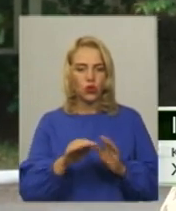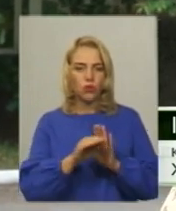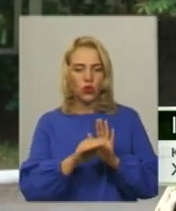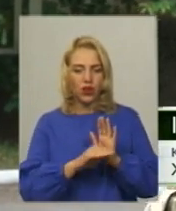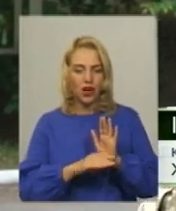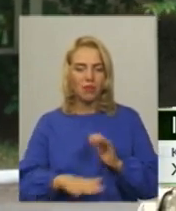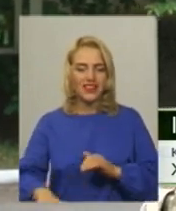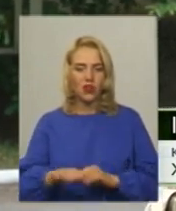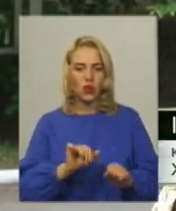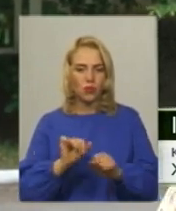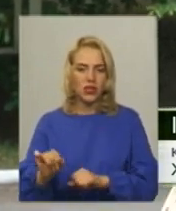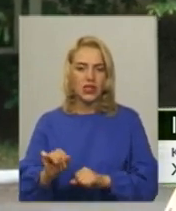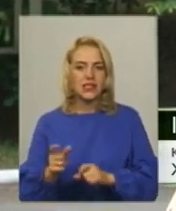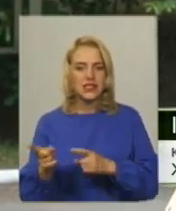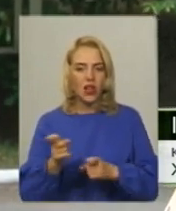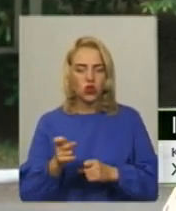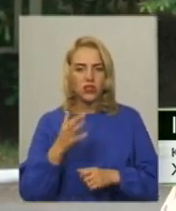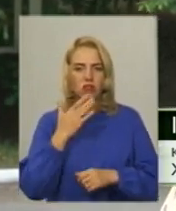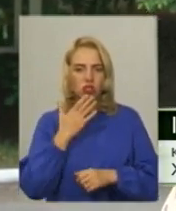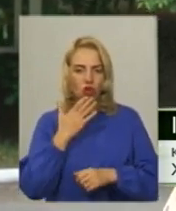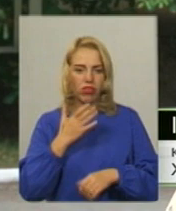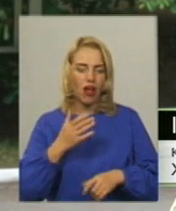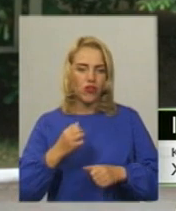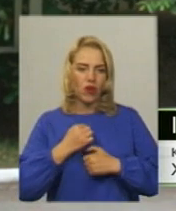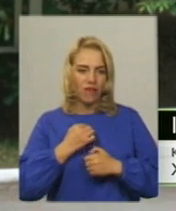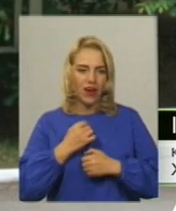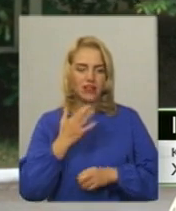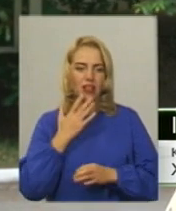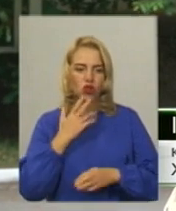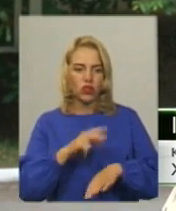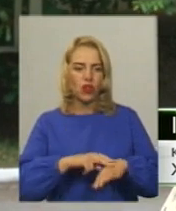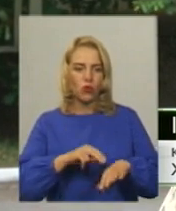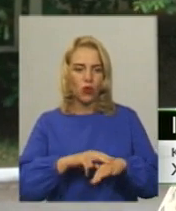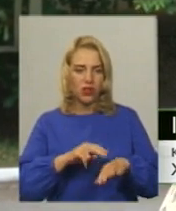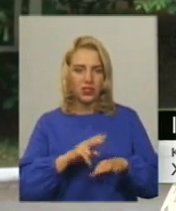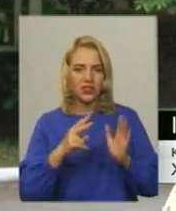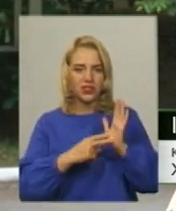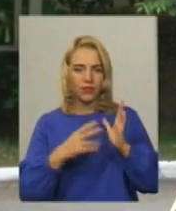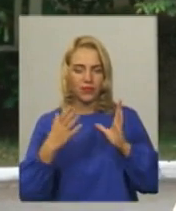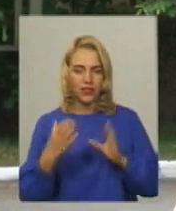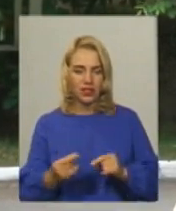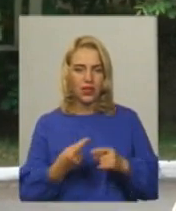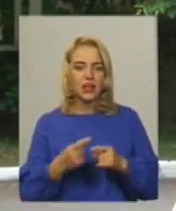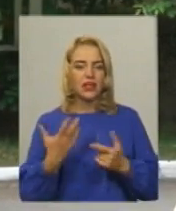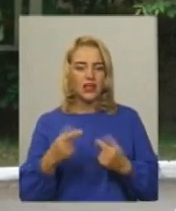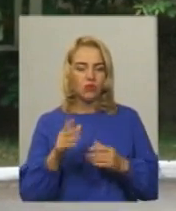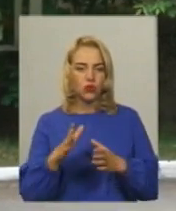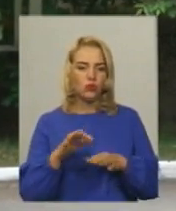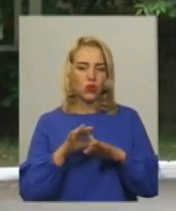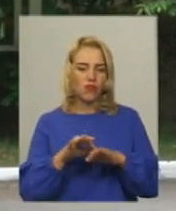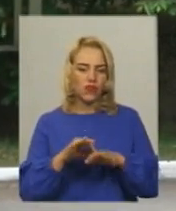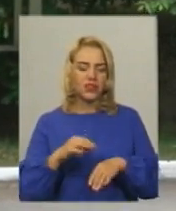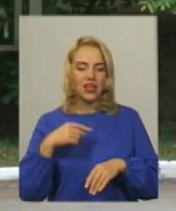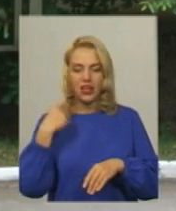Залученням національної гвардії, залученням національної поліції, де будуть проведені заняття як індивідуальної